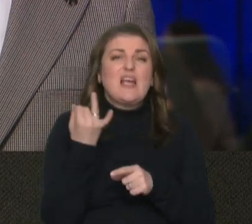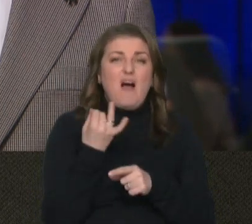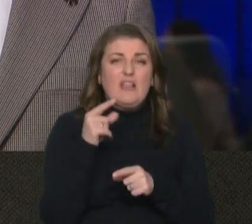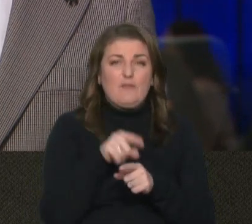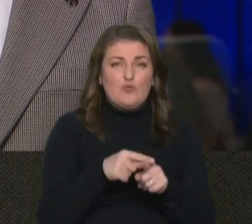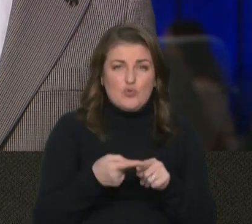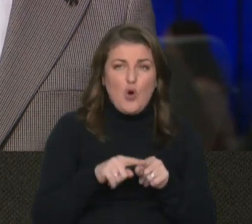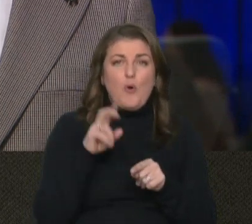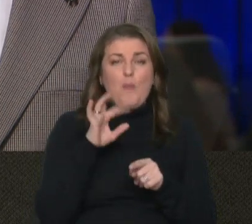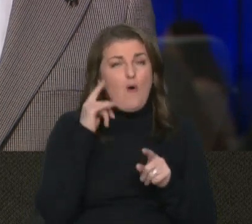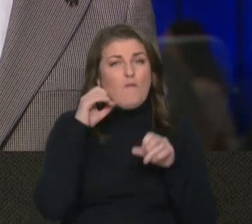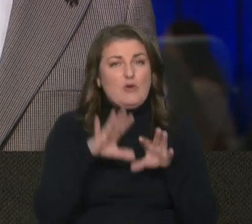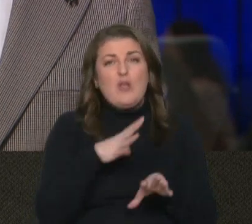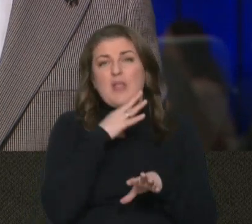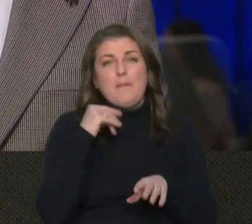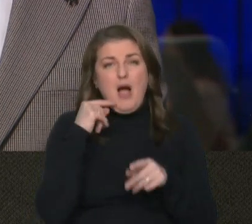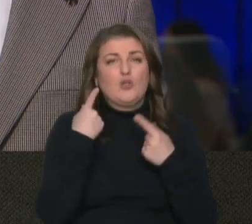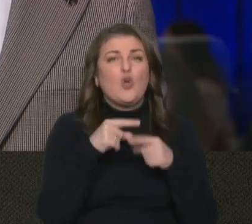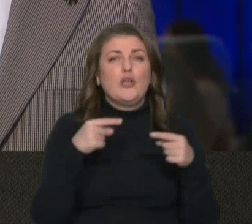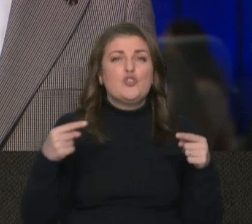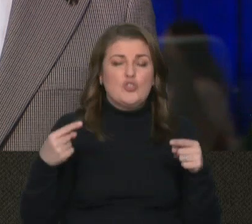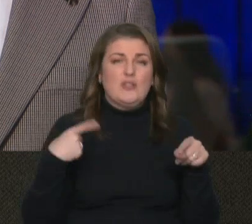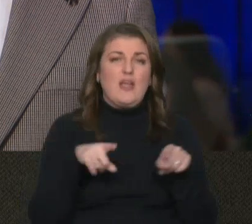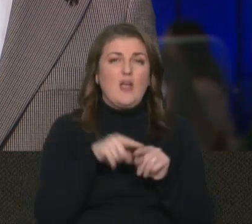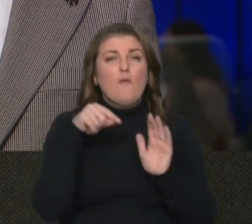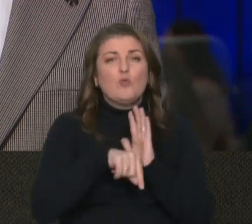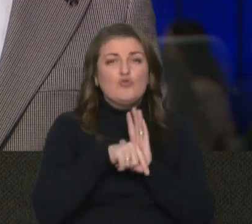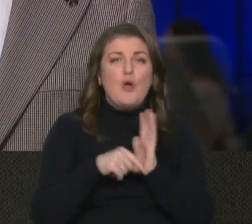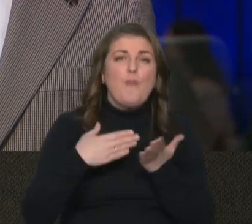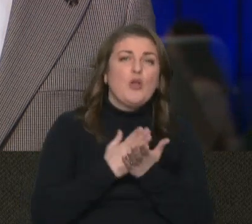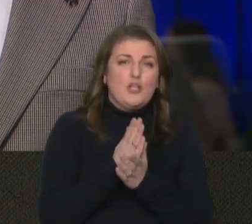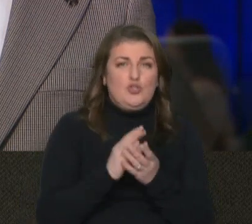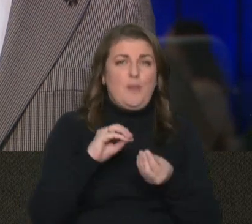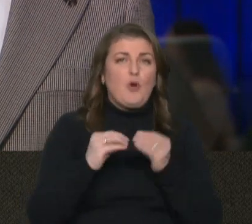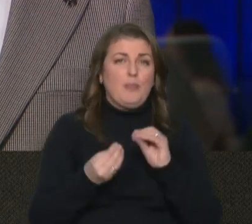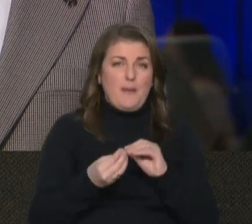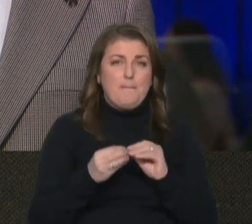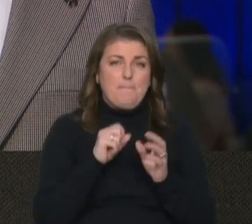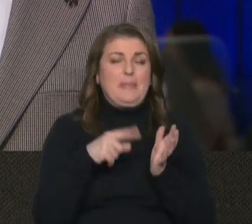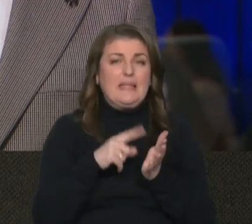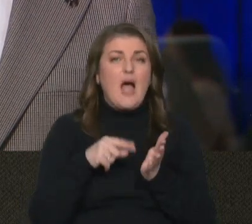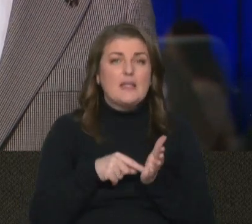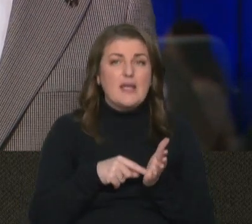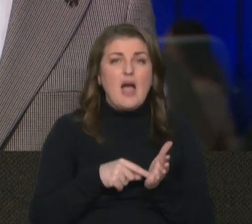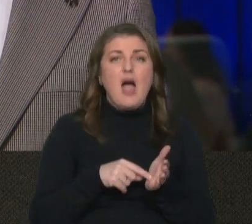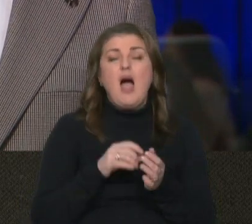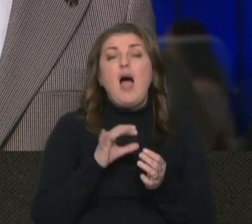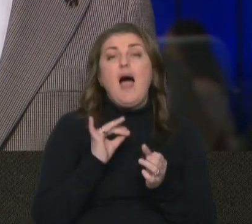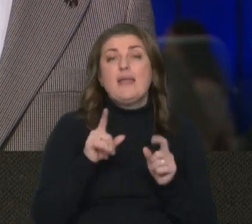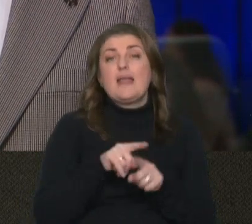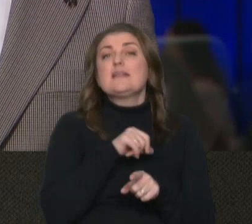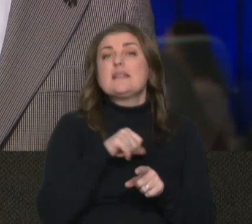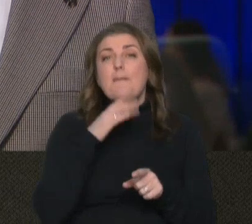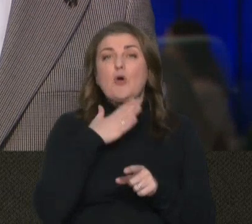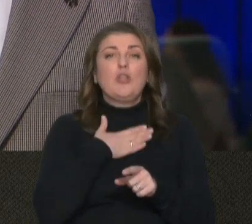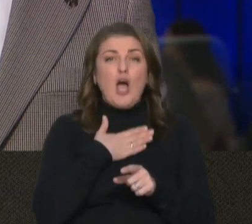в цьому, бо вирішує набагато інших таких внутрішньополітичних питань. І так само